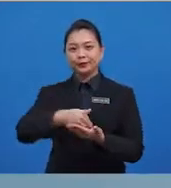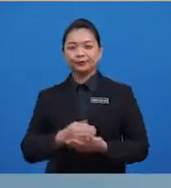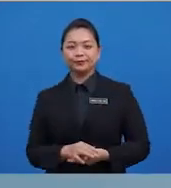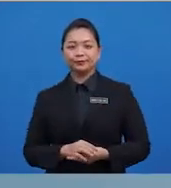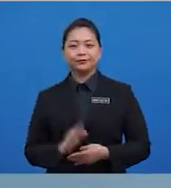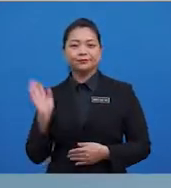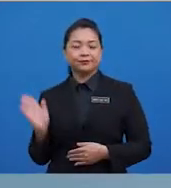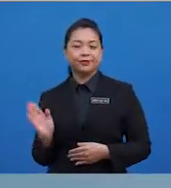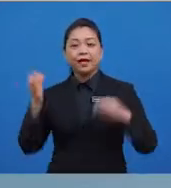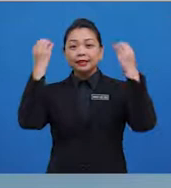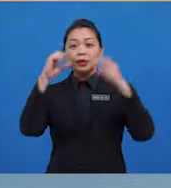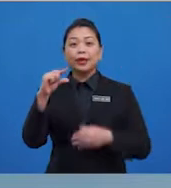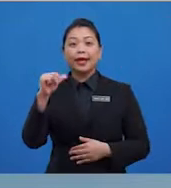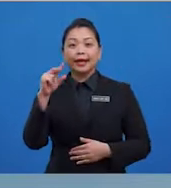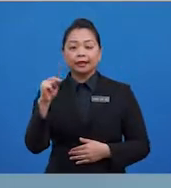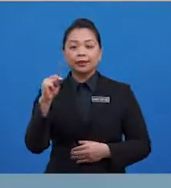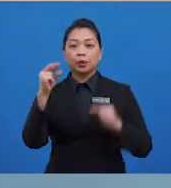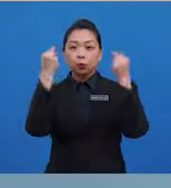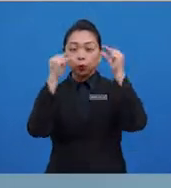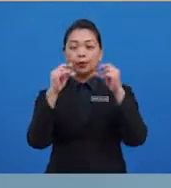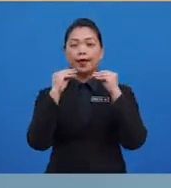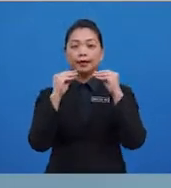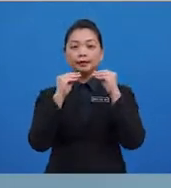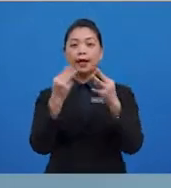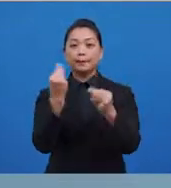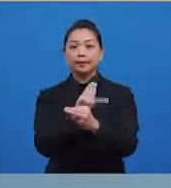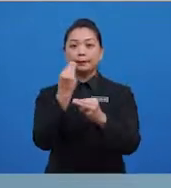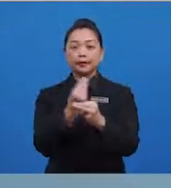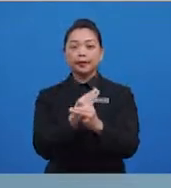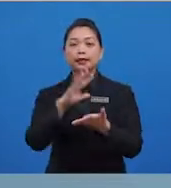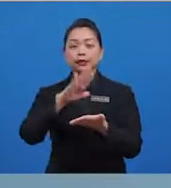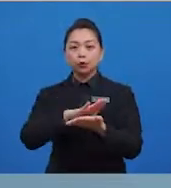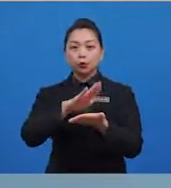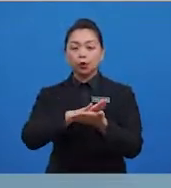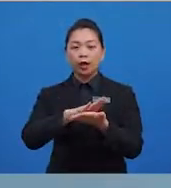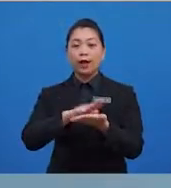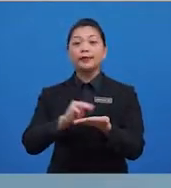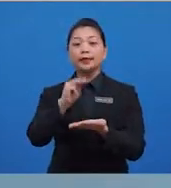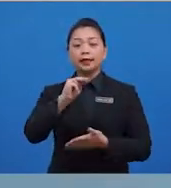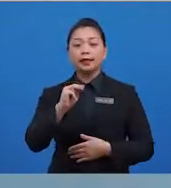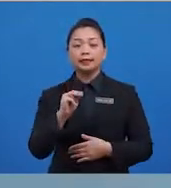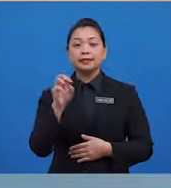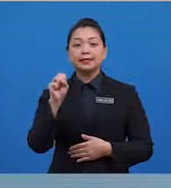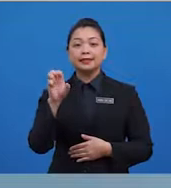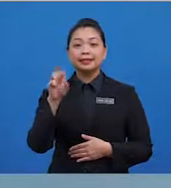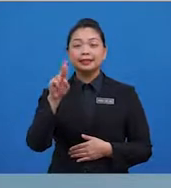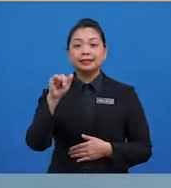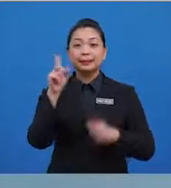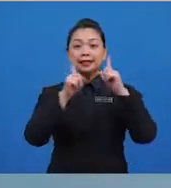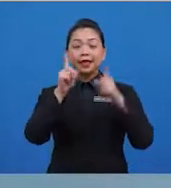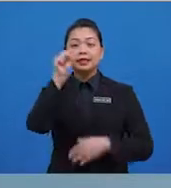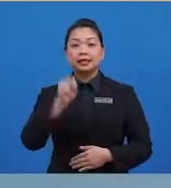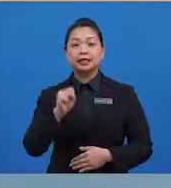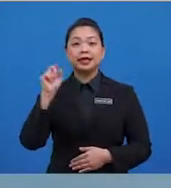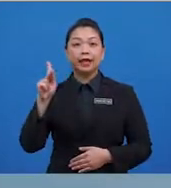Saya Cikgu Gan, guru yang mengajar matematik di Sekolah Menengah Kebangsaan Sri Bintang Selatan,